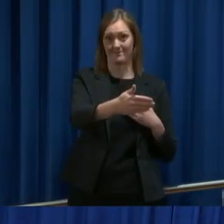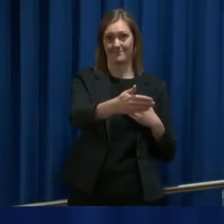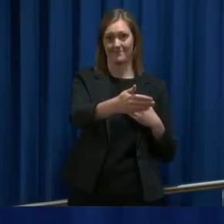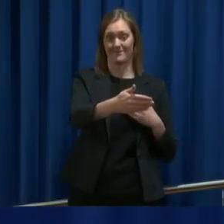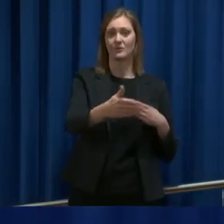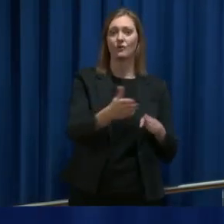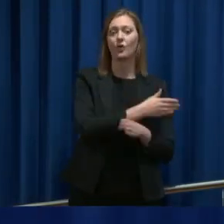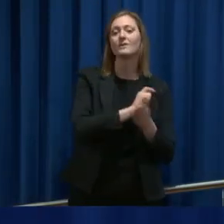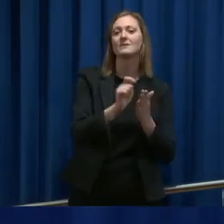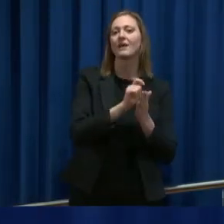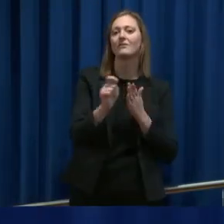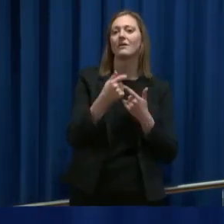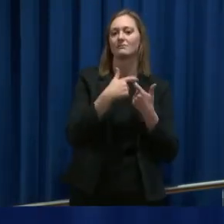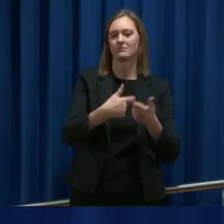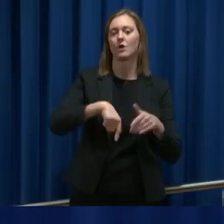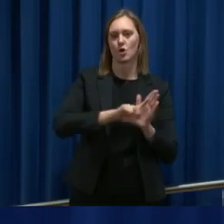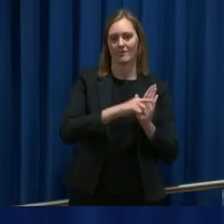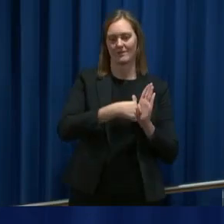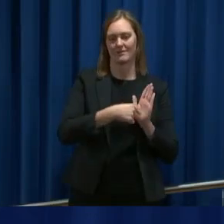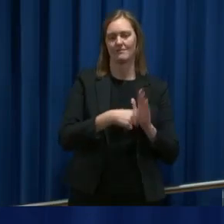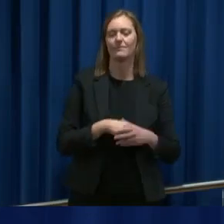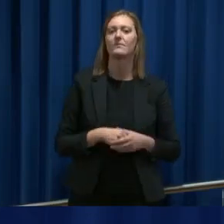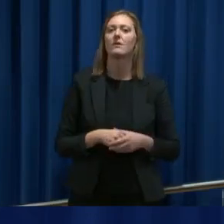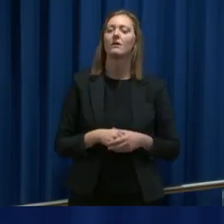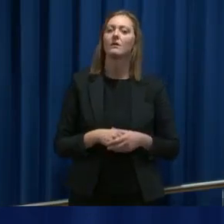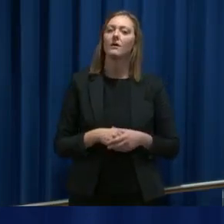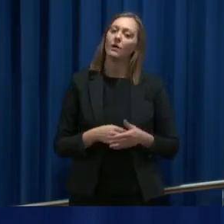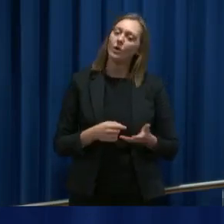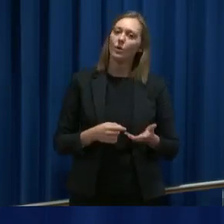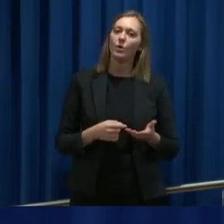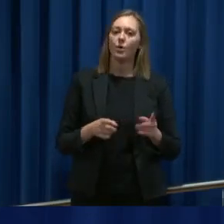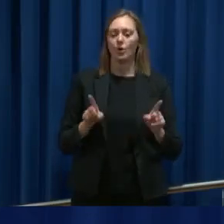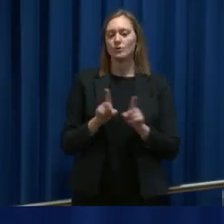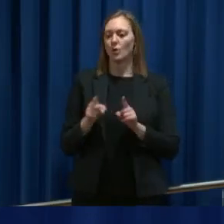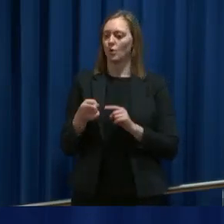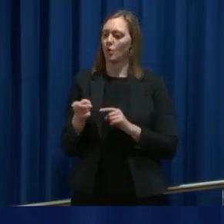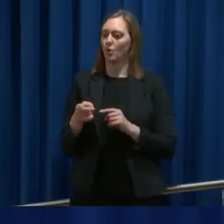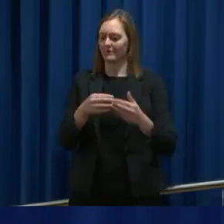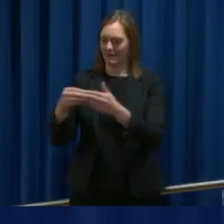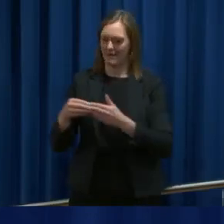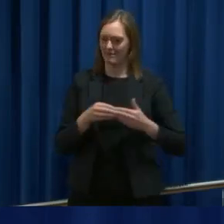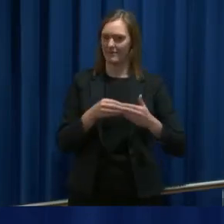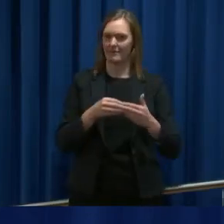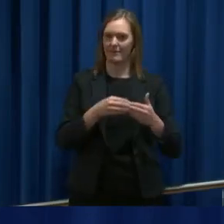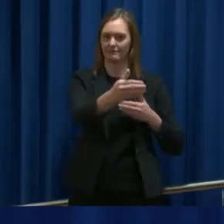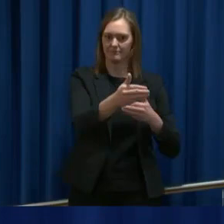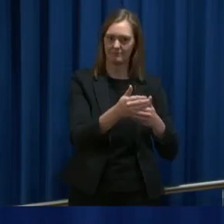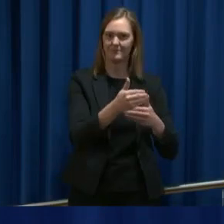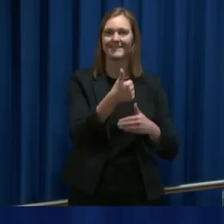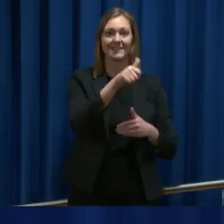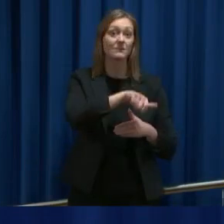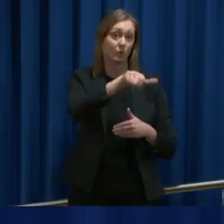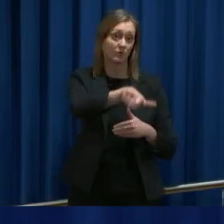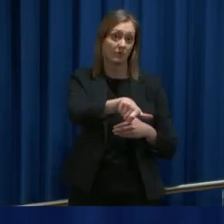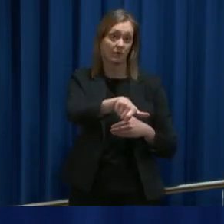som forskrifter gitt av denne loven, og så er det blitt en enighet om at vi skal gjøre det på seks måneder. Det var